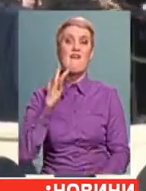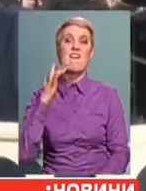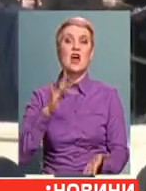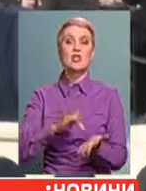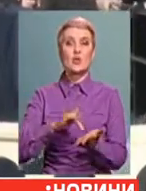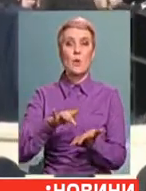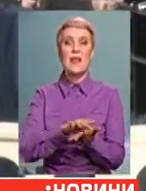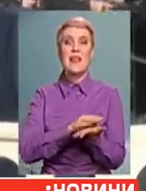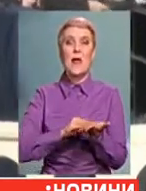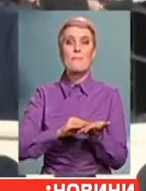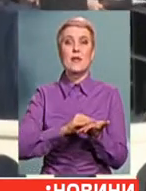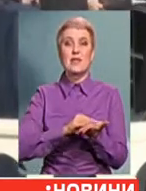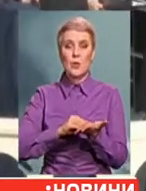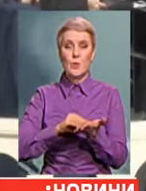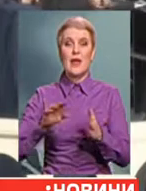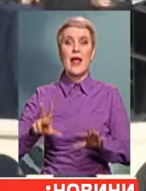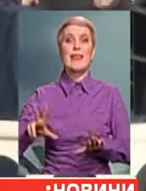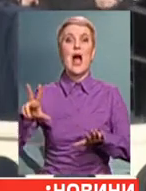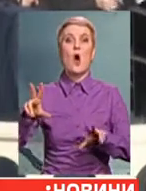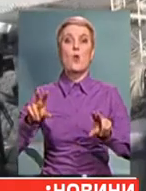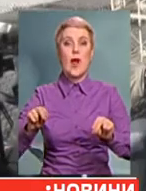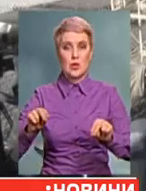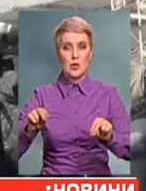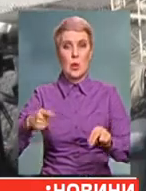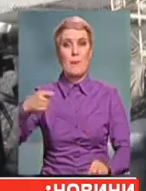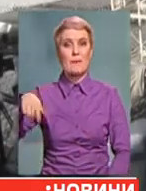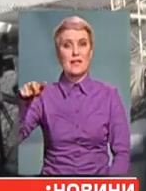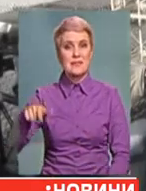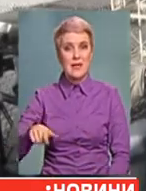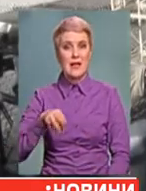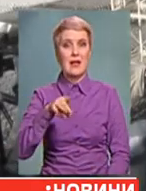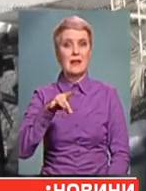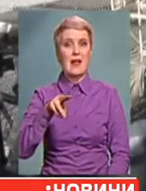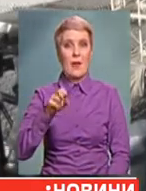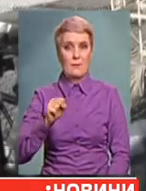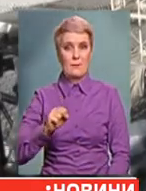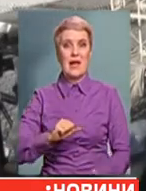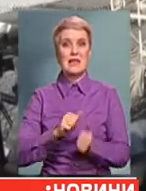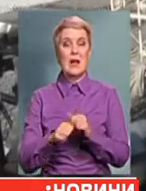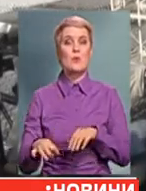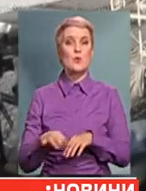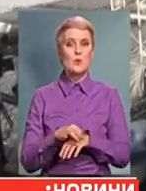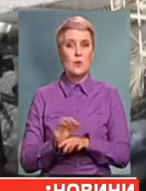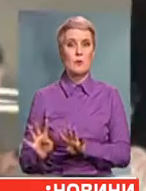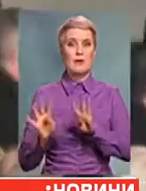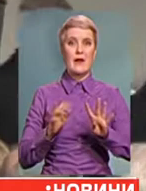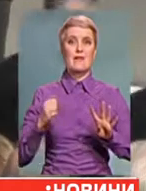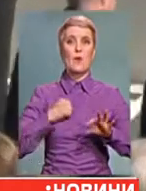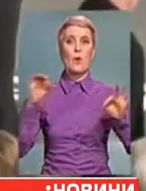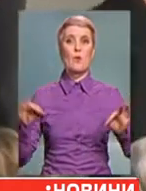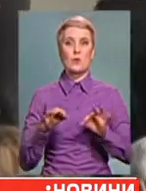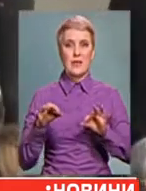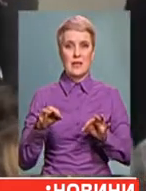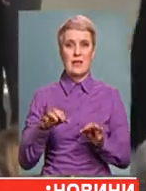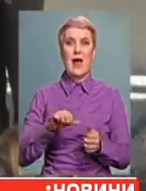новообраного президента США. Замість політиків та їхніх дружин на капіталістський пагорб піднялися військові музиканти. Роль Дональда Трампа виконав